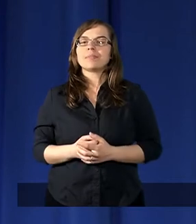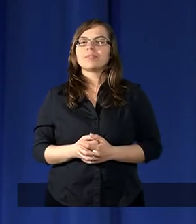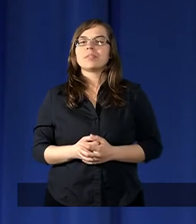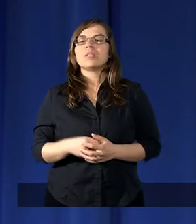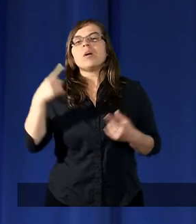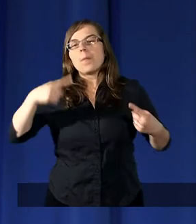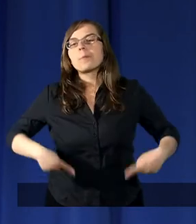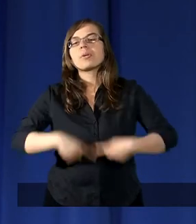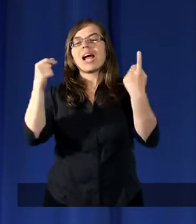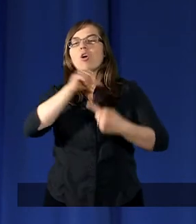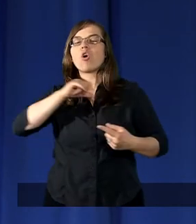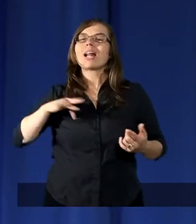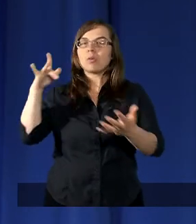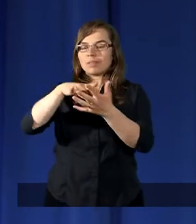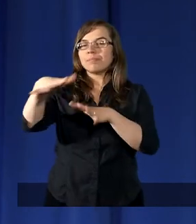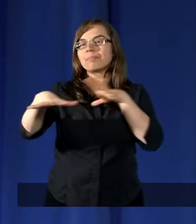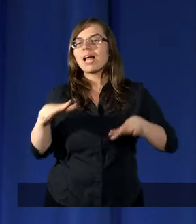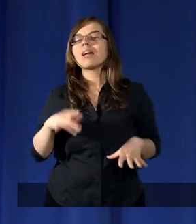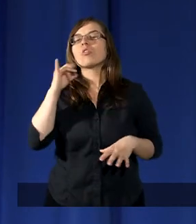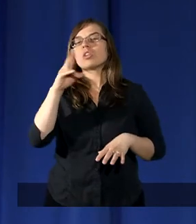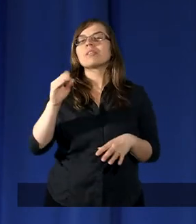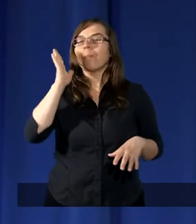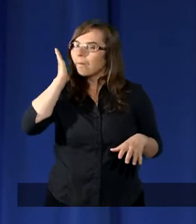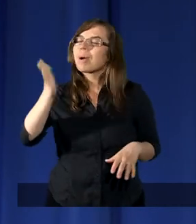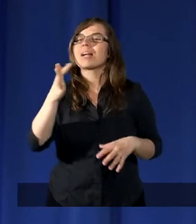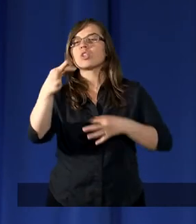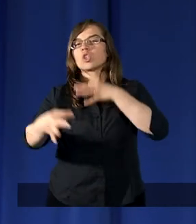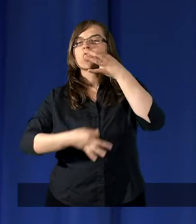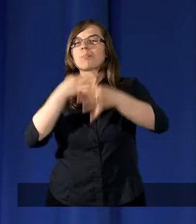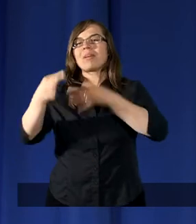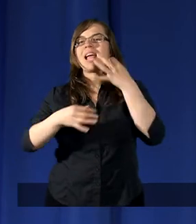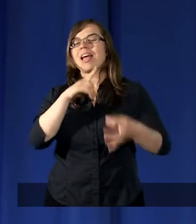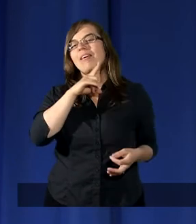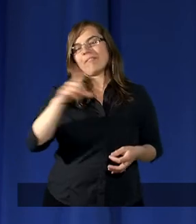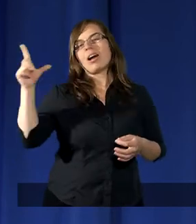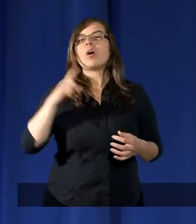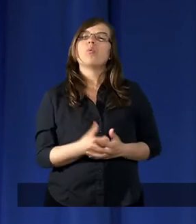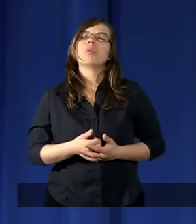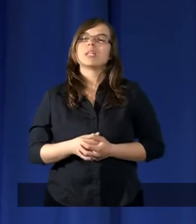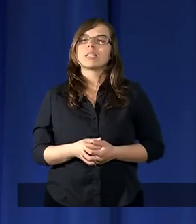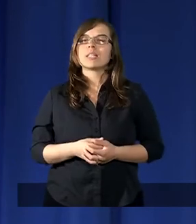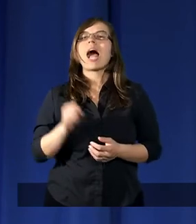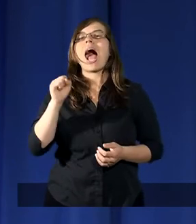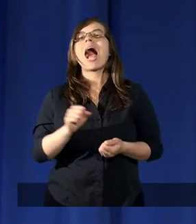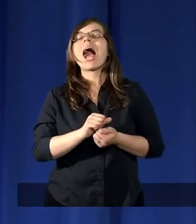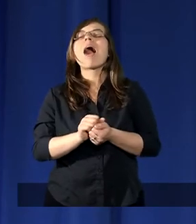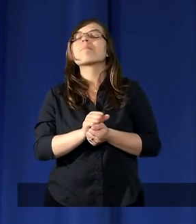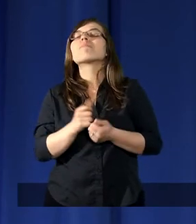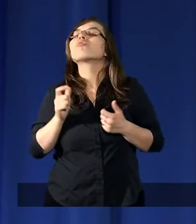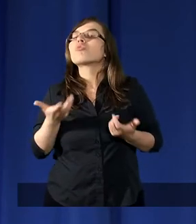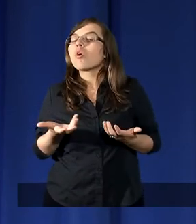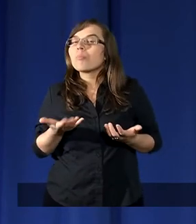przekonał się i będzie śpiewał, a mianowicie